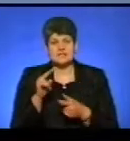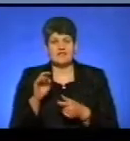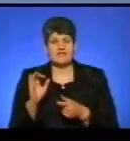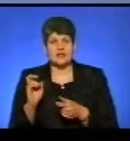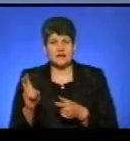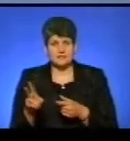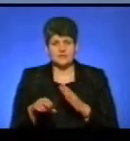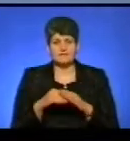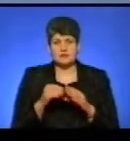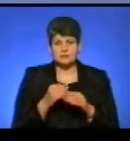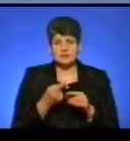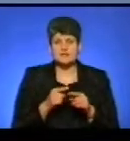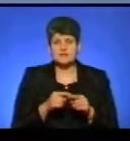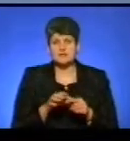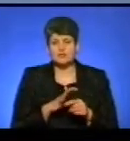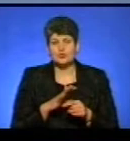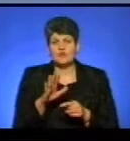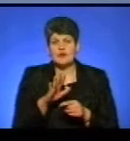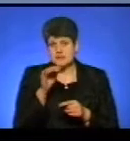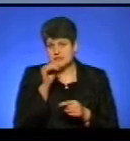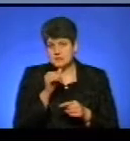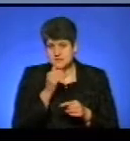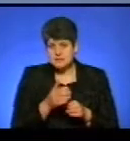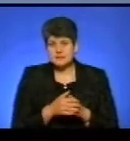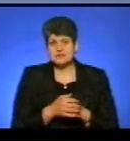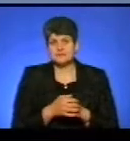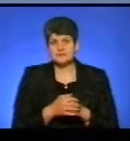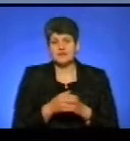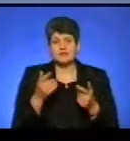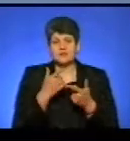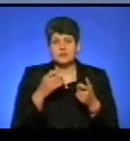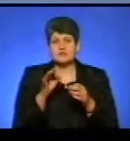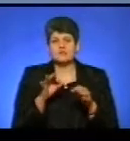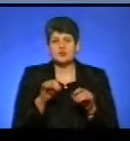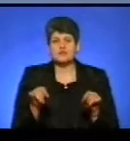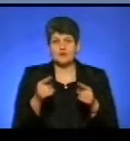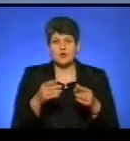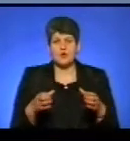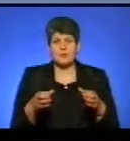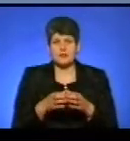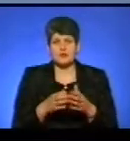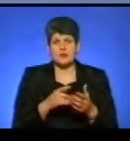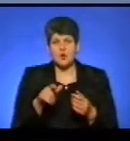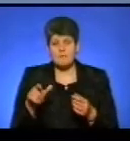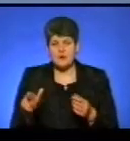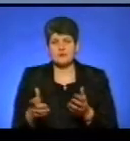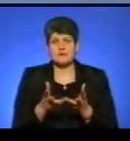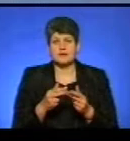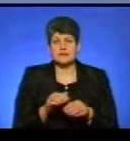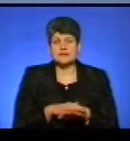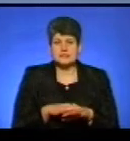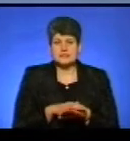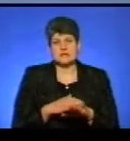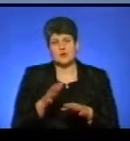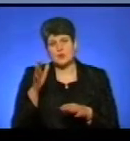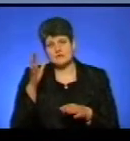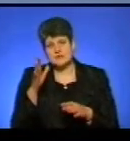тобто, це було вересні місяці, по-моєму, і інформацію про створення об'єднаних громад, тобто, кількість населення, освітянська субвенція,